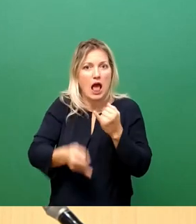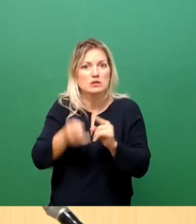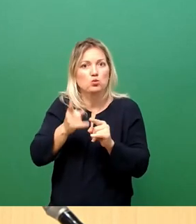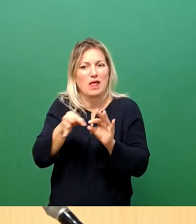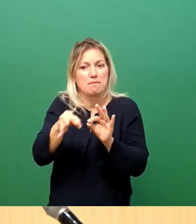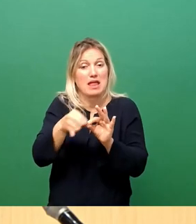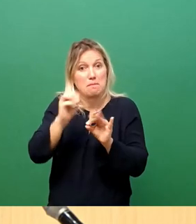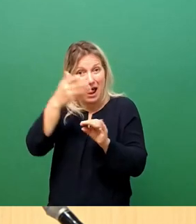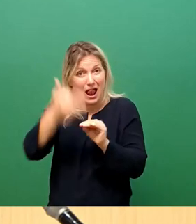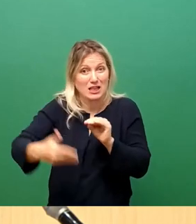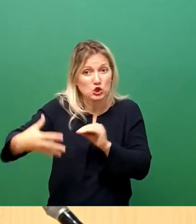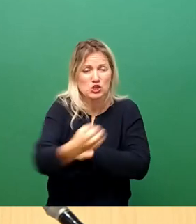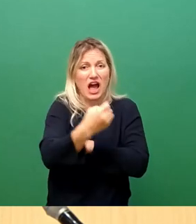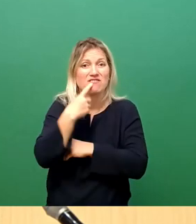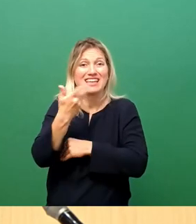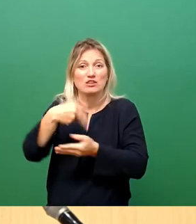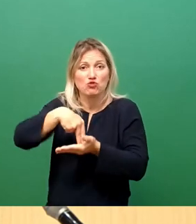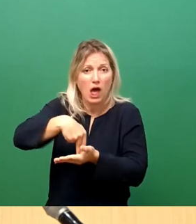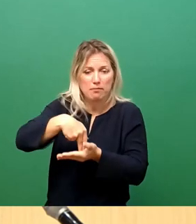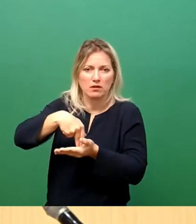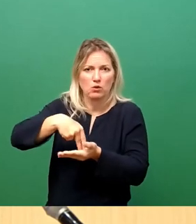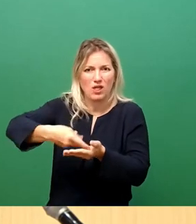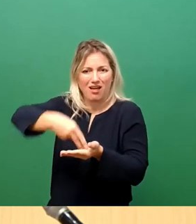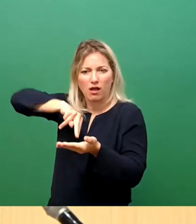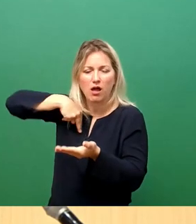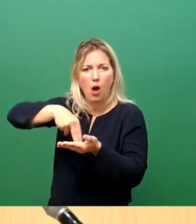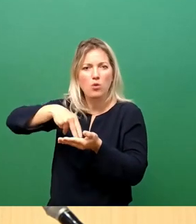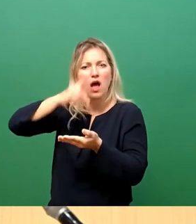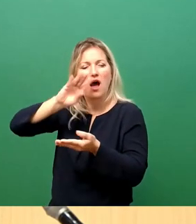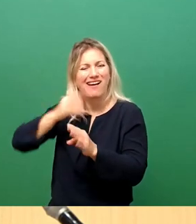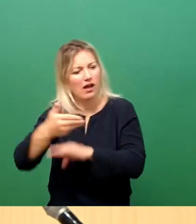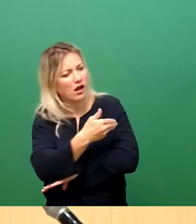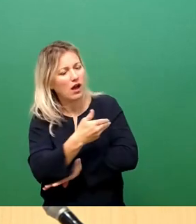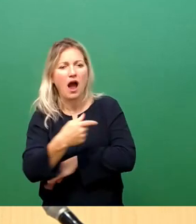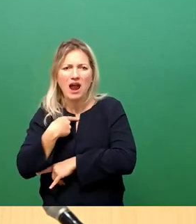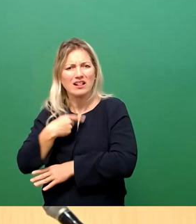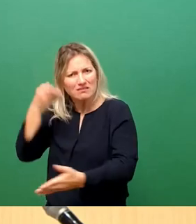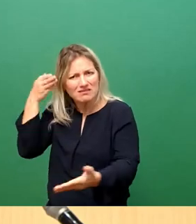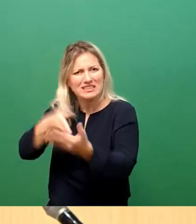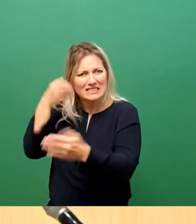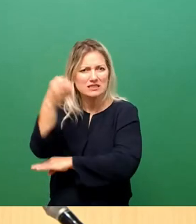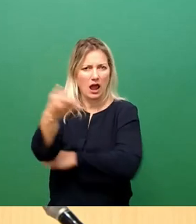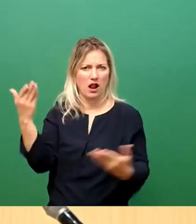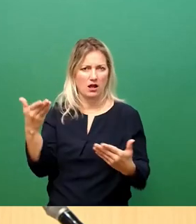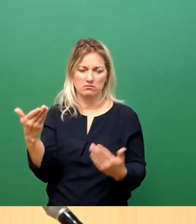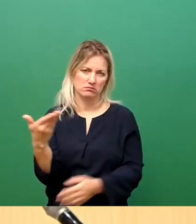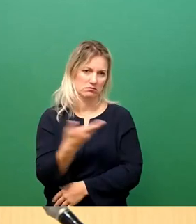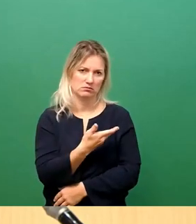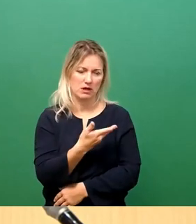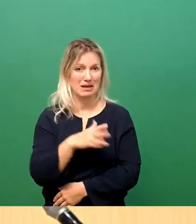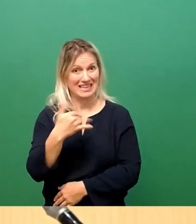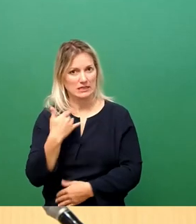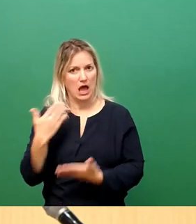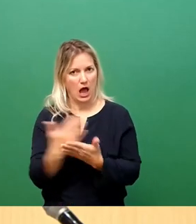Da bleibt man nicht stehen. Man kehrt auch nicht um oder biegt nochmal ab. Man läuft einfach nur noch das Ziel. Zum jetzigen Zeitpunkt eine Entscheidung zu treffen, die die